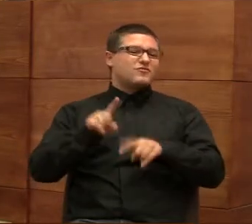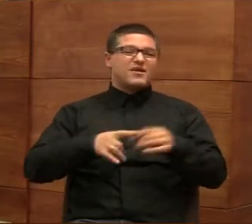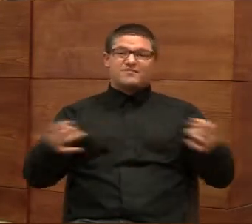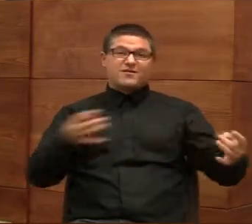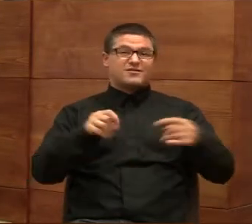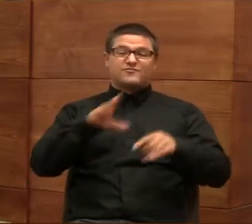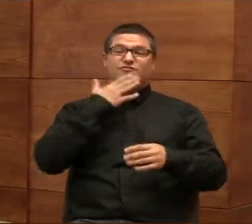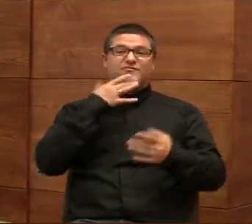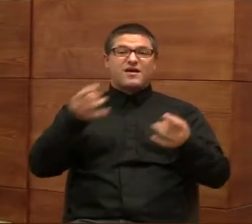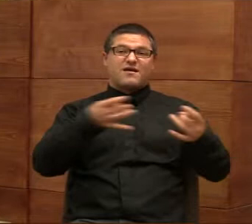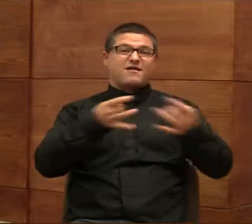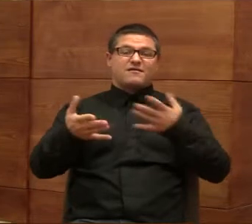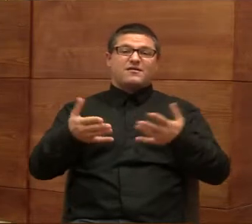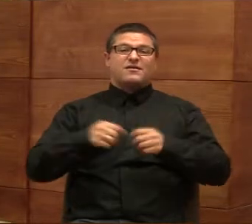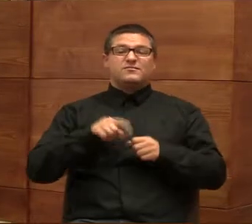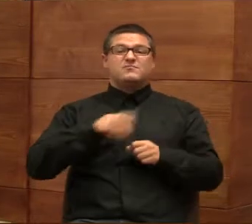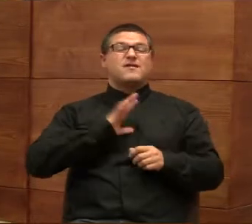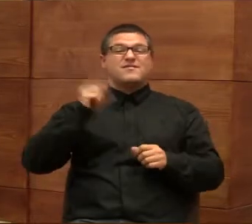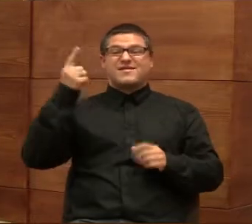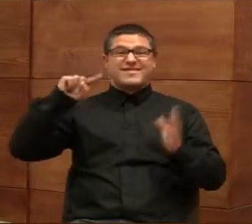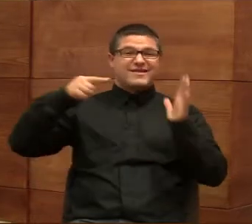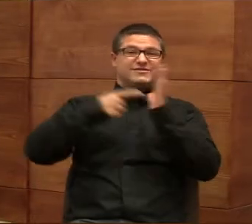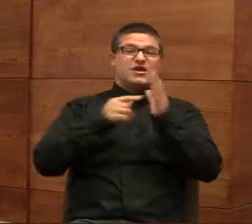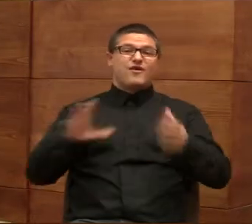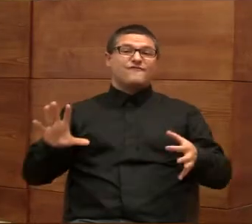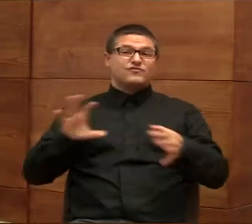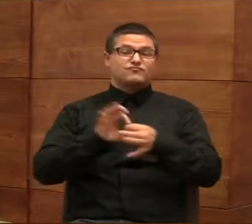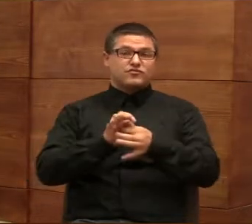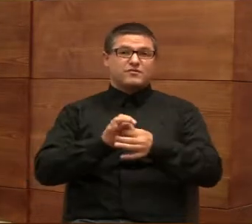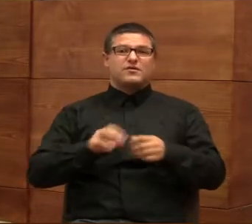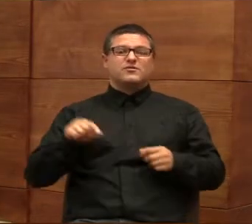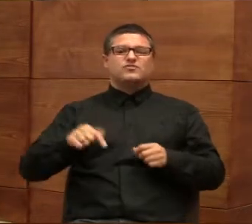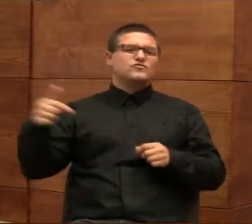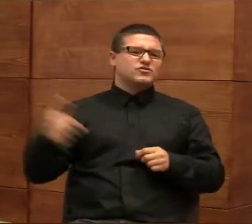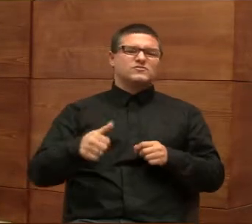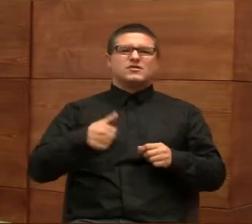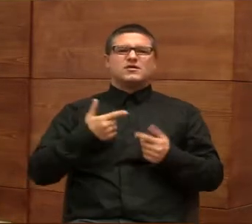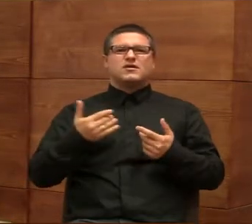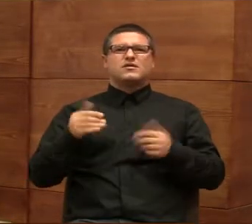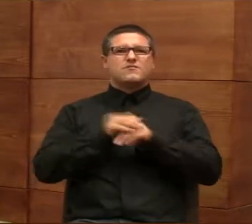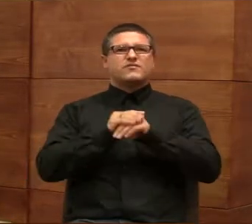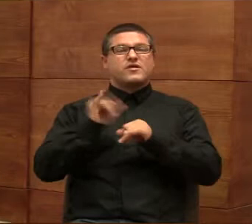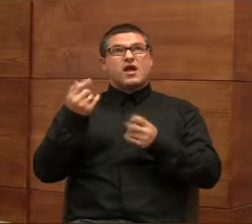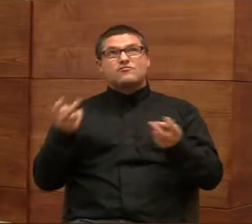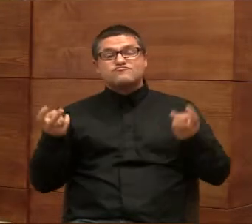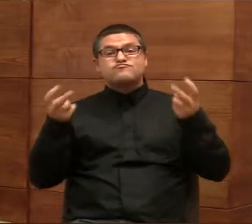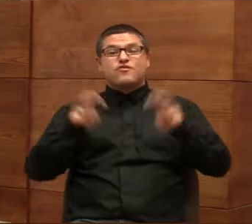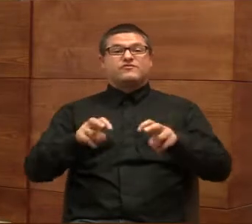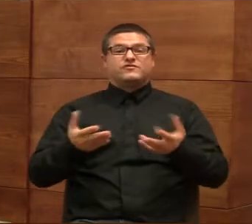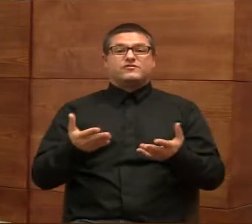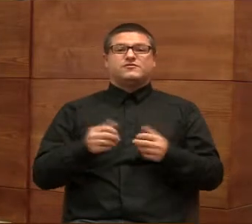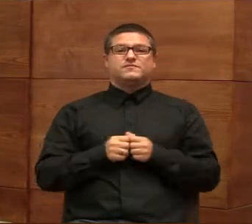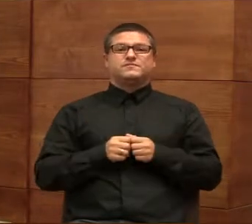i były interesy czy co mamy wspólne, prac z samorządem i to musimy się znamy do partnerstwa stworzyć w każdej gminie,